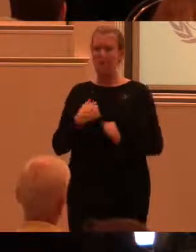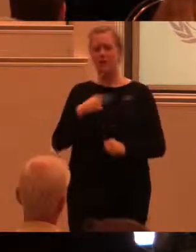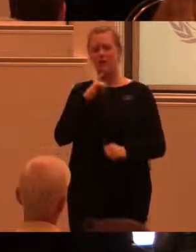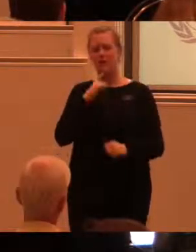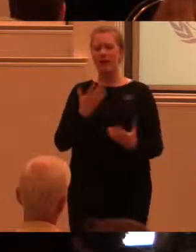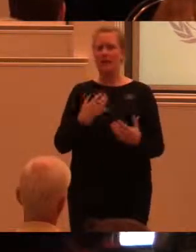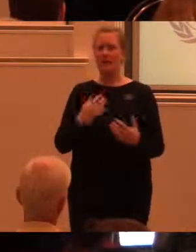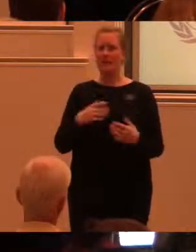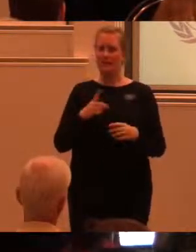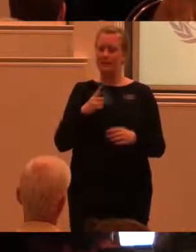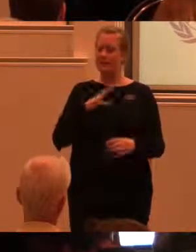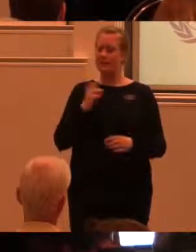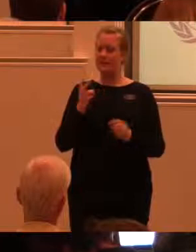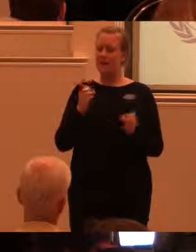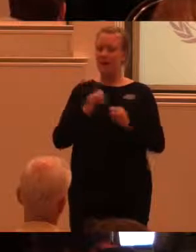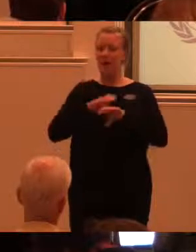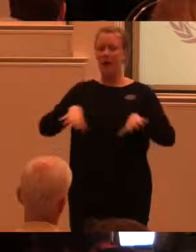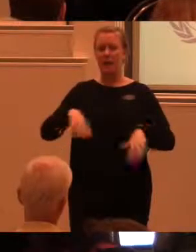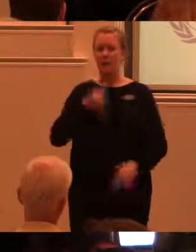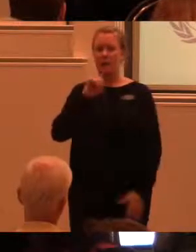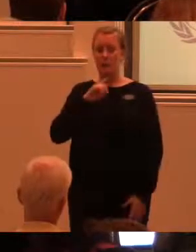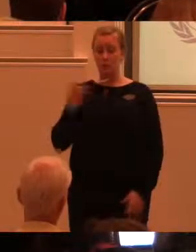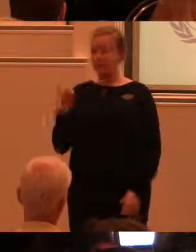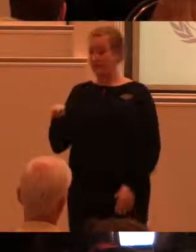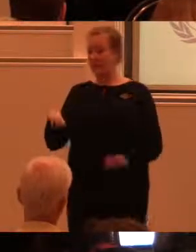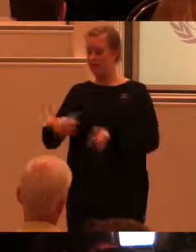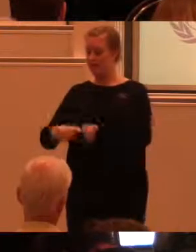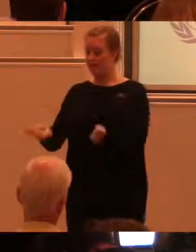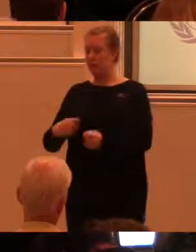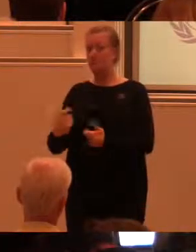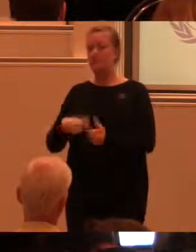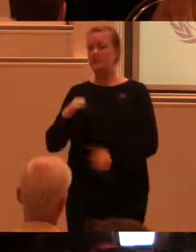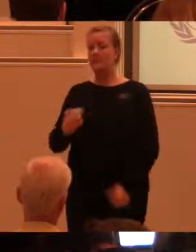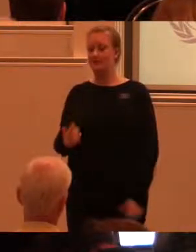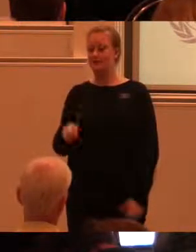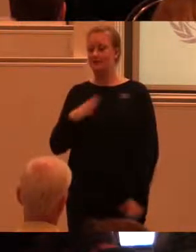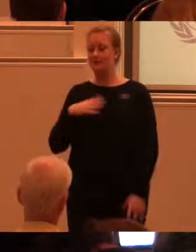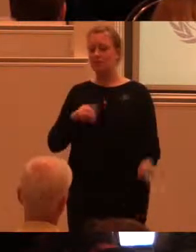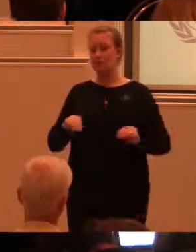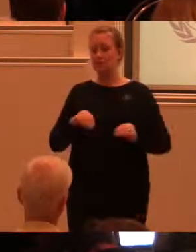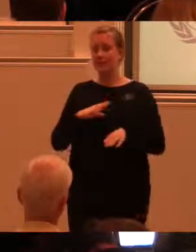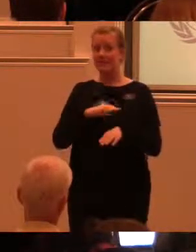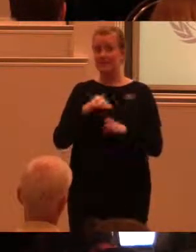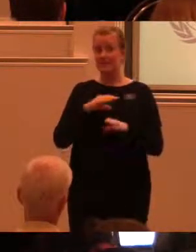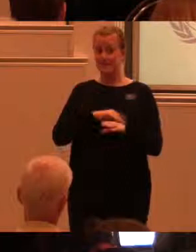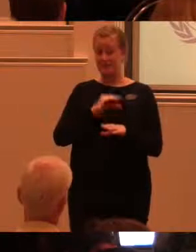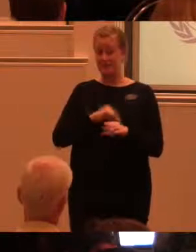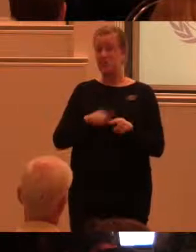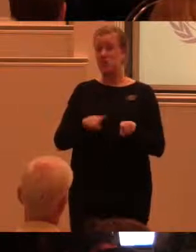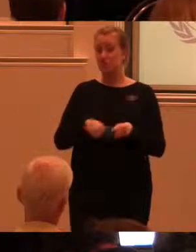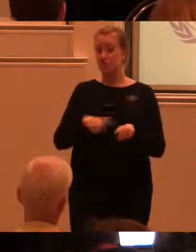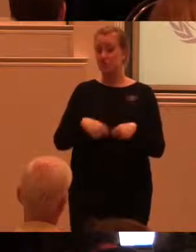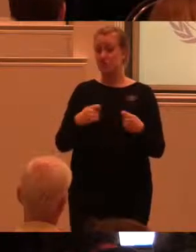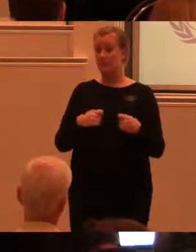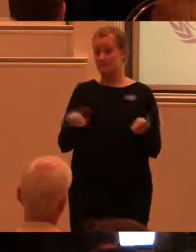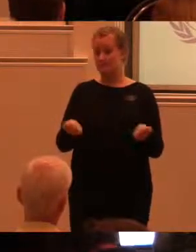som FN har gett ut om tillgänglighet. Den kommer snart finnas översatt till svenska och vara en